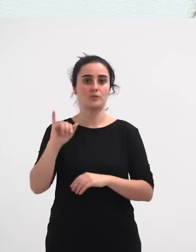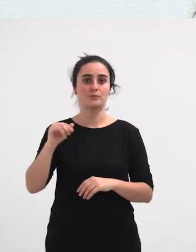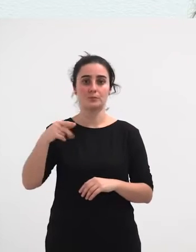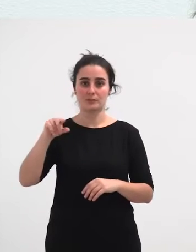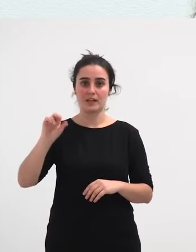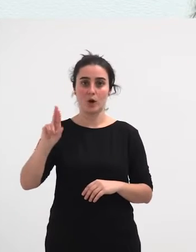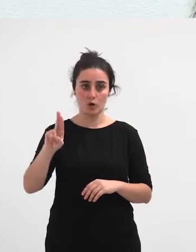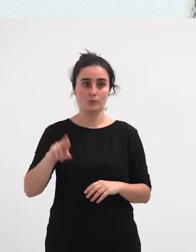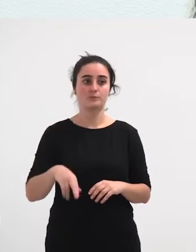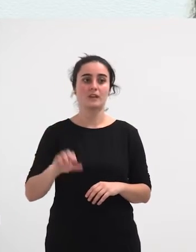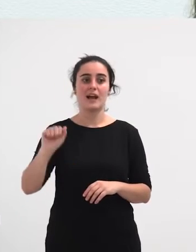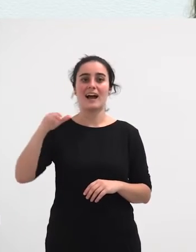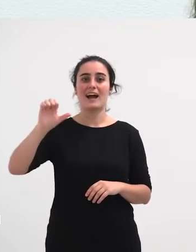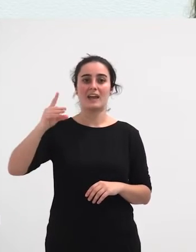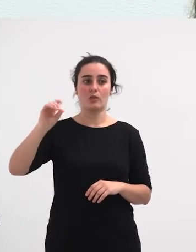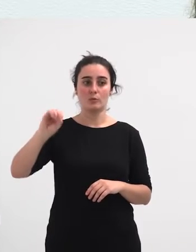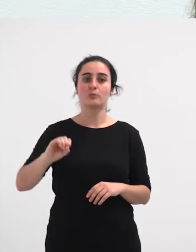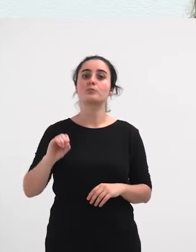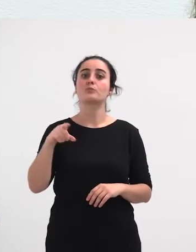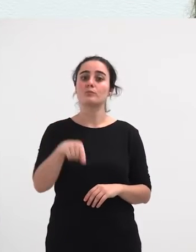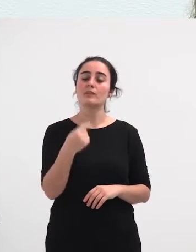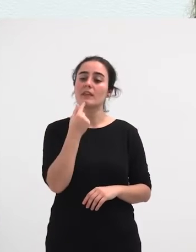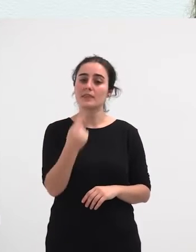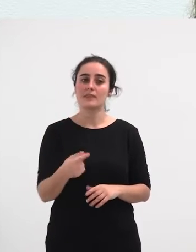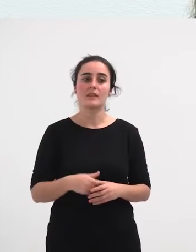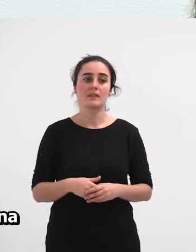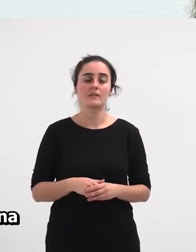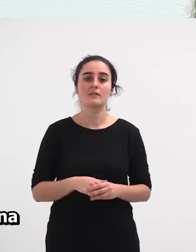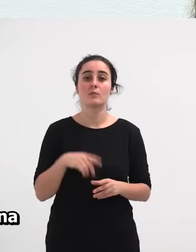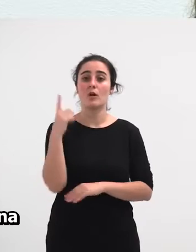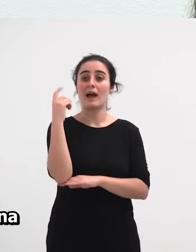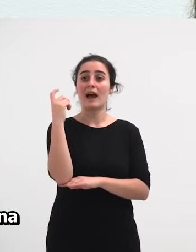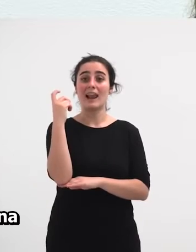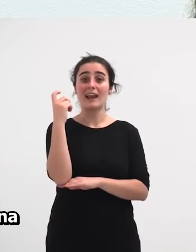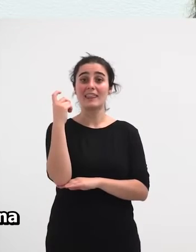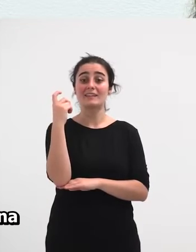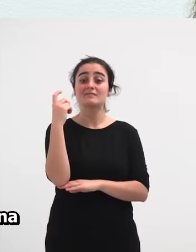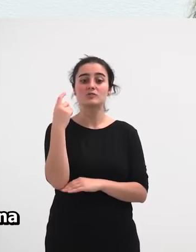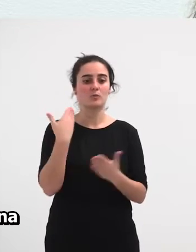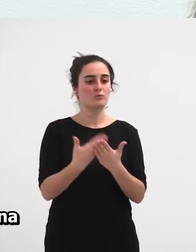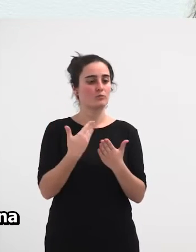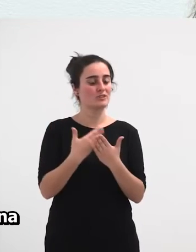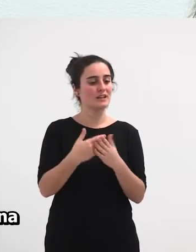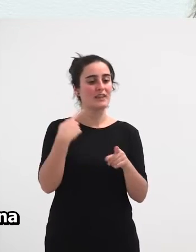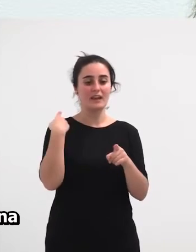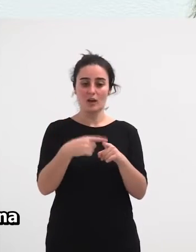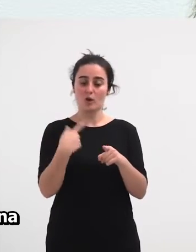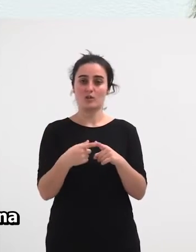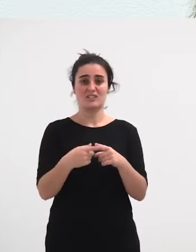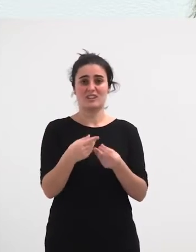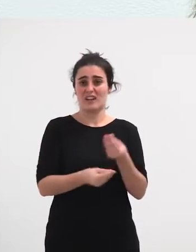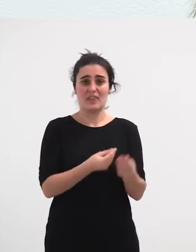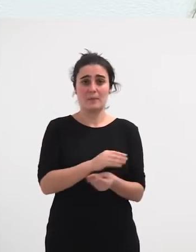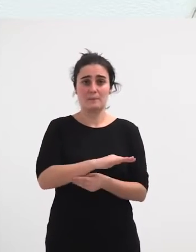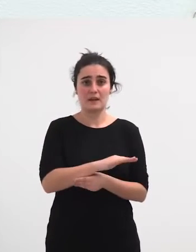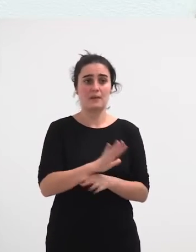kesaten du liburuan, txarto doan guztiaren adierazle dira alardeak, baina txarto doan guztiaren adierazpena alardez harago